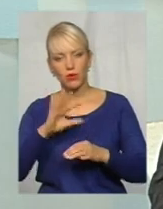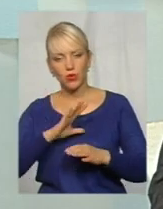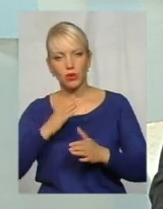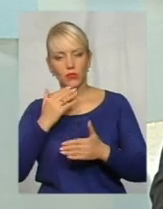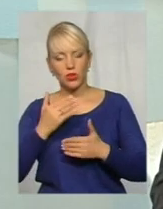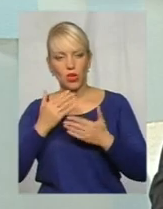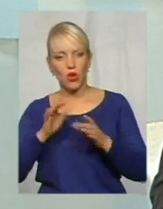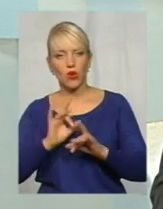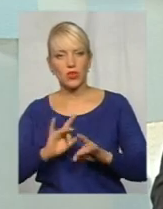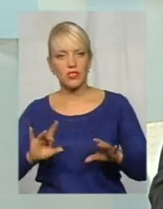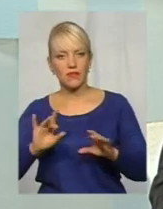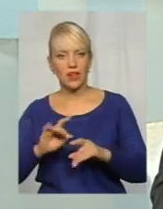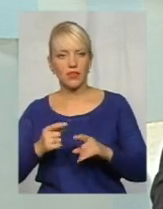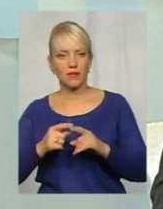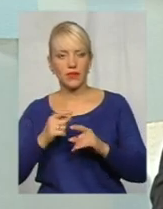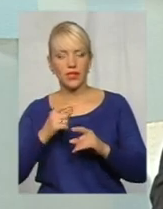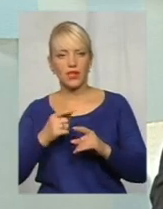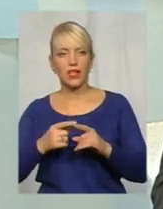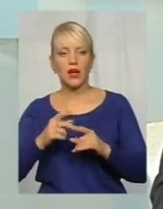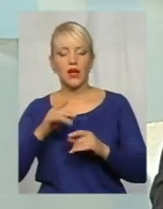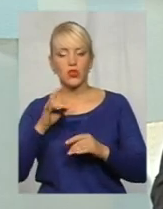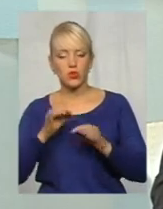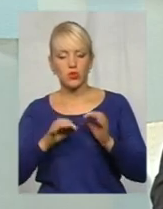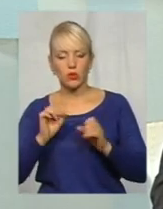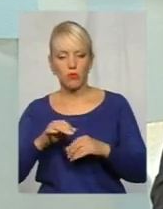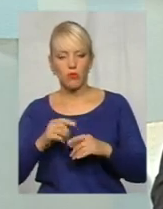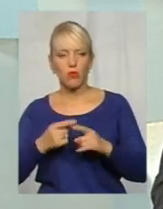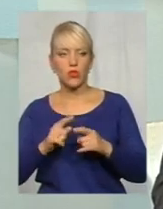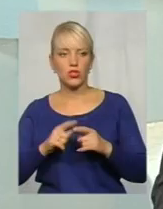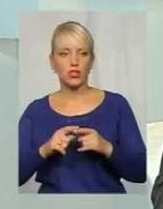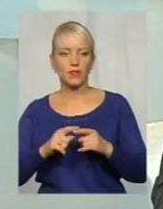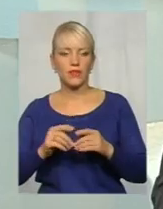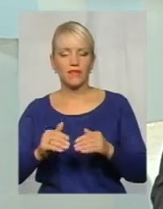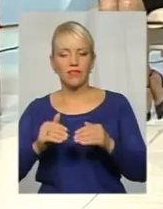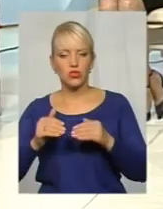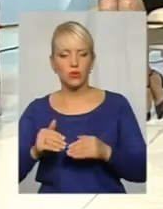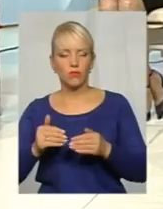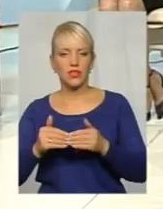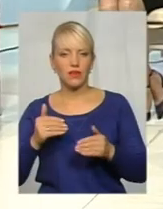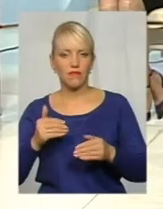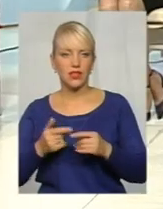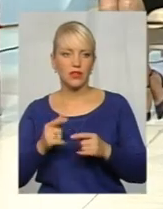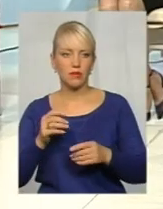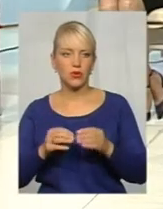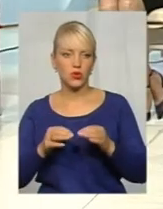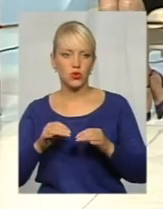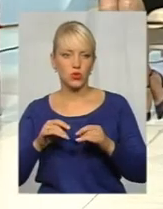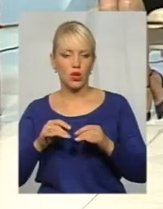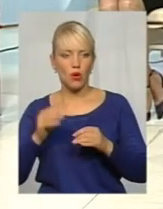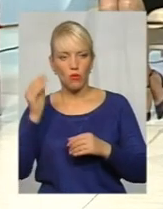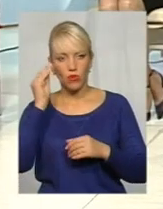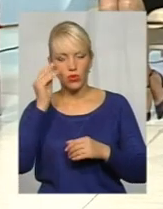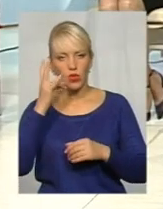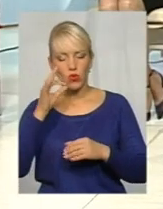Суд може при розгляді конкретної справи відступити від правової позиції, правової висновки Верховного суду, конкретні справи, але